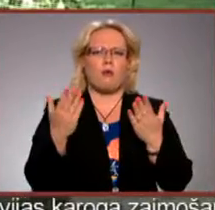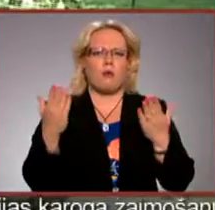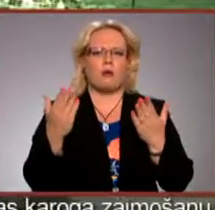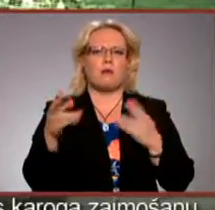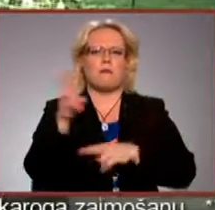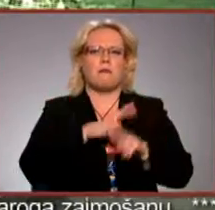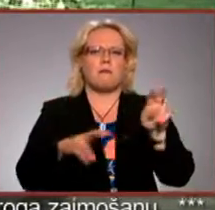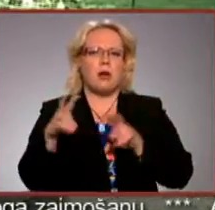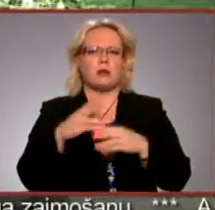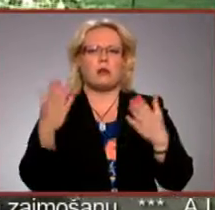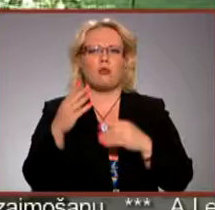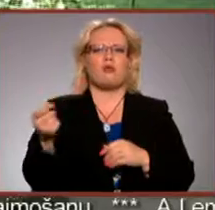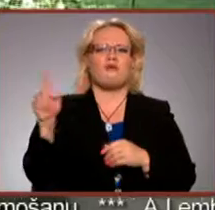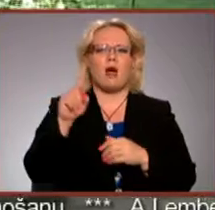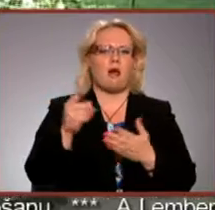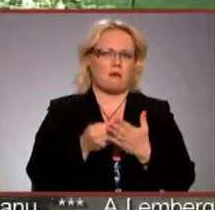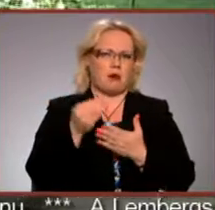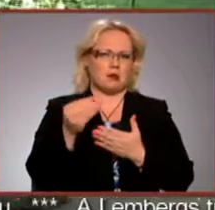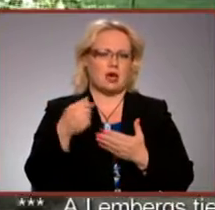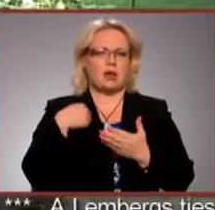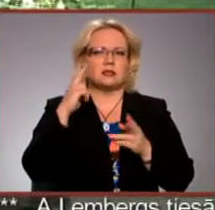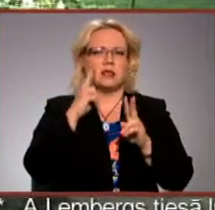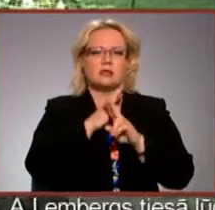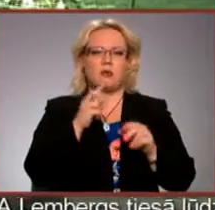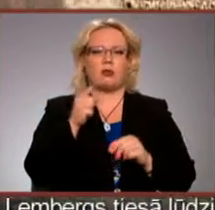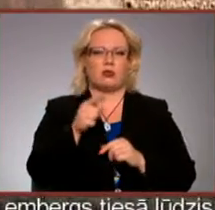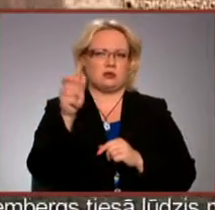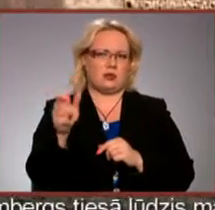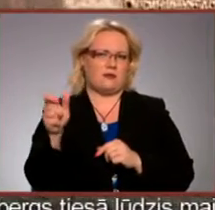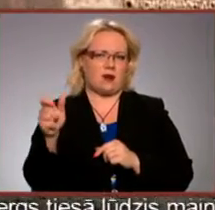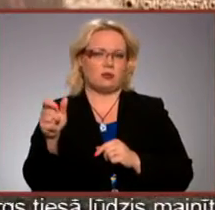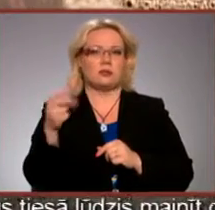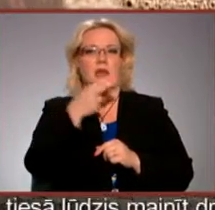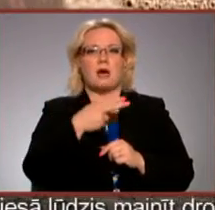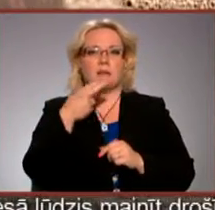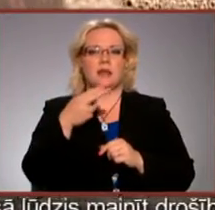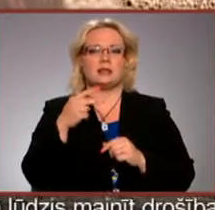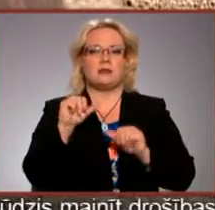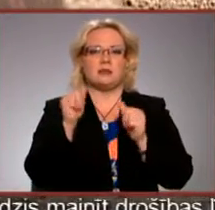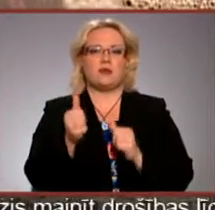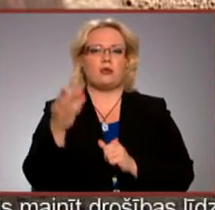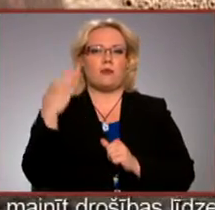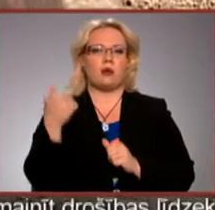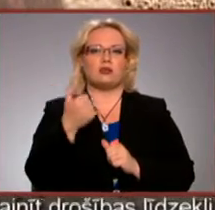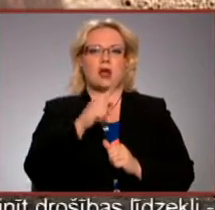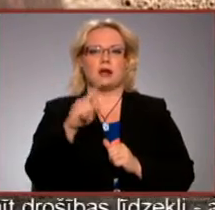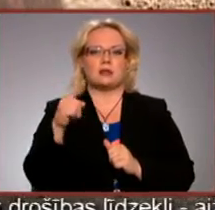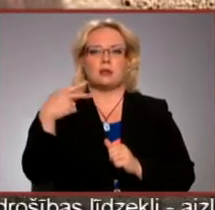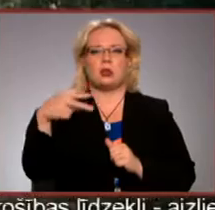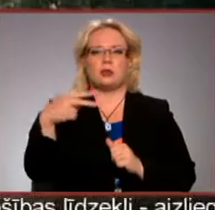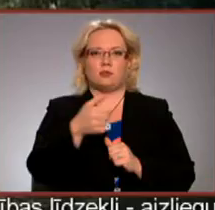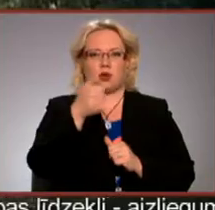meklēt un kur vairāk maksā. Es nesaprotu tos cilvēkus. Saimniecība izveidotu pagājušā gadsimta 20.